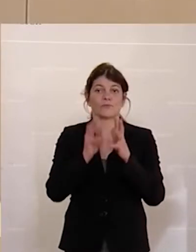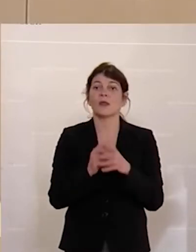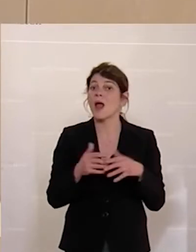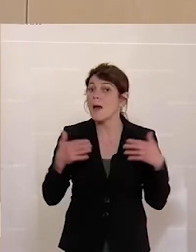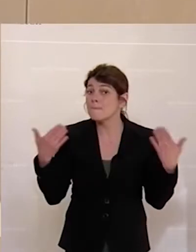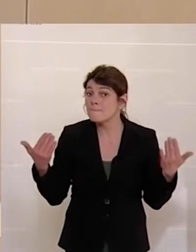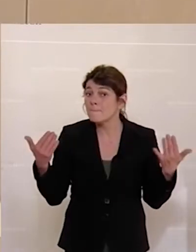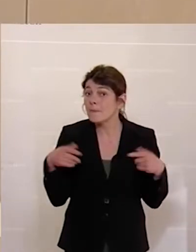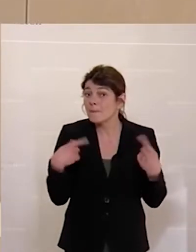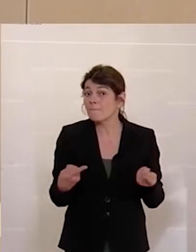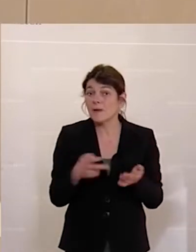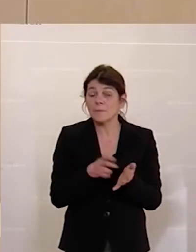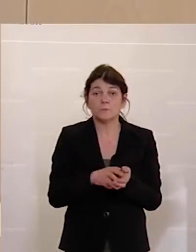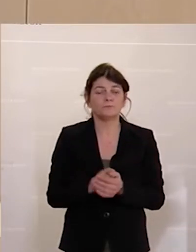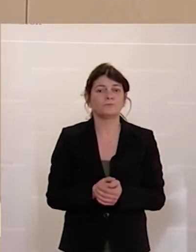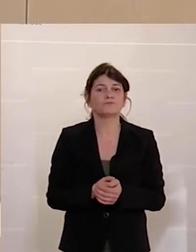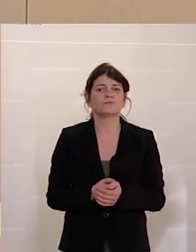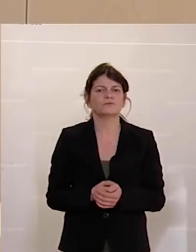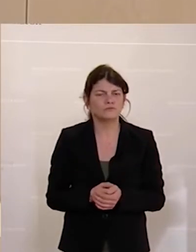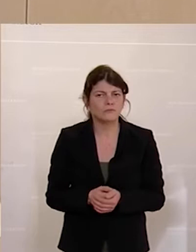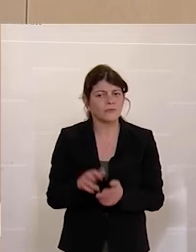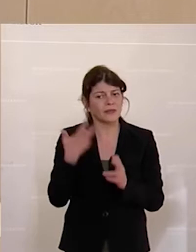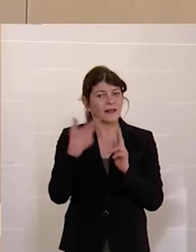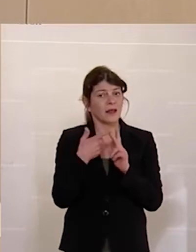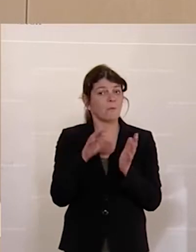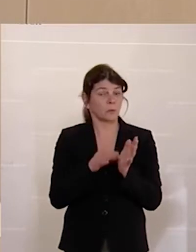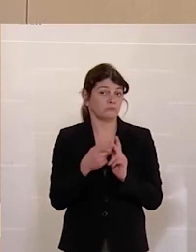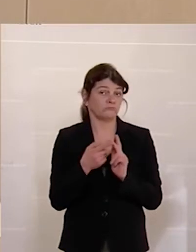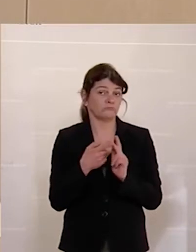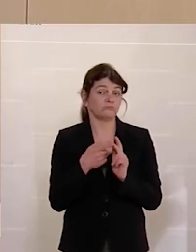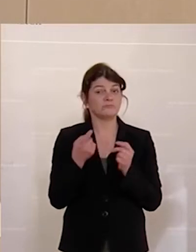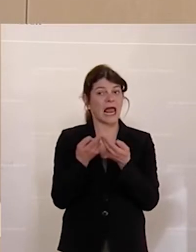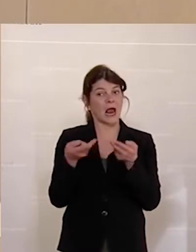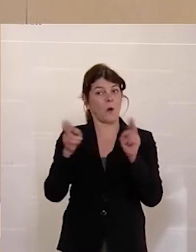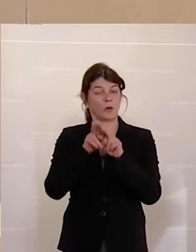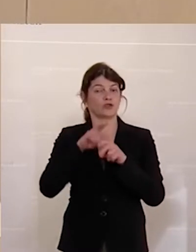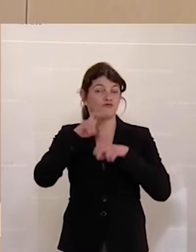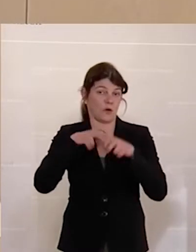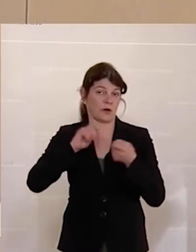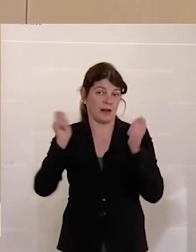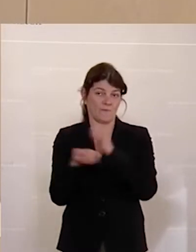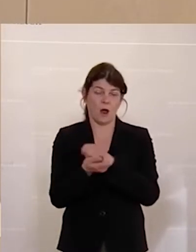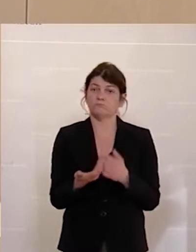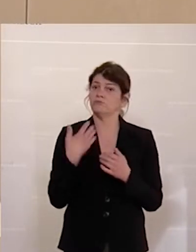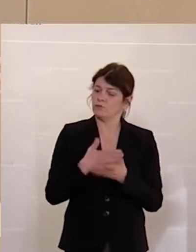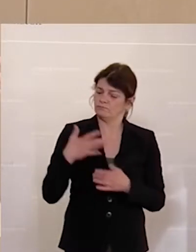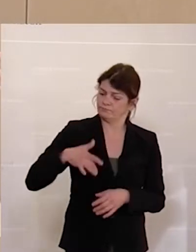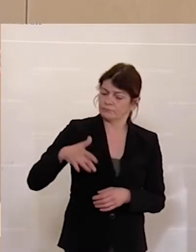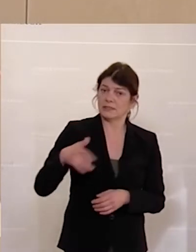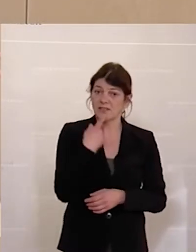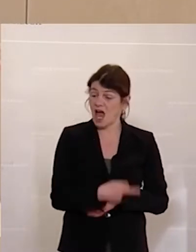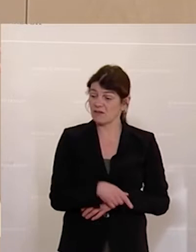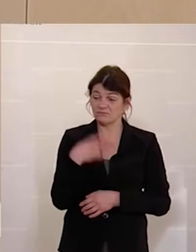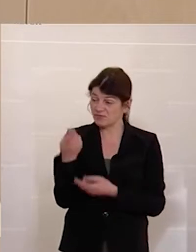Und dann haben wir noch den dritten Punkt, und das ist die ökologische Steuerreform. Und das haben wir auch schon mehrmals gesagt, die ist weder